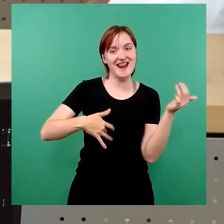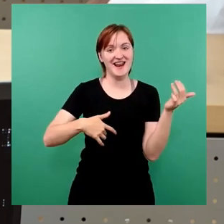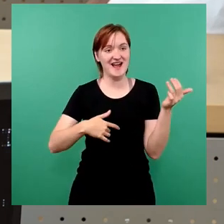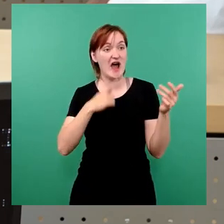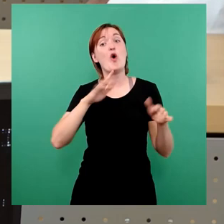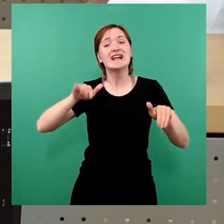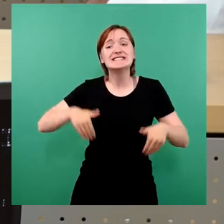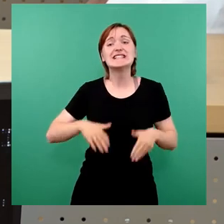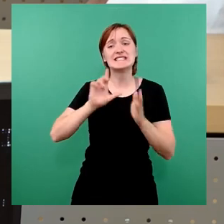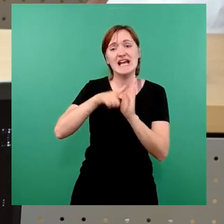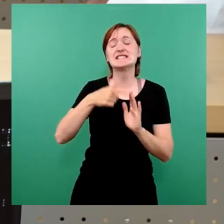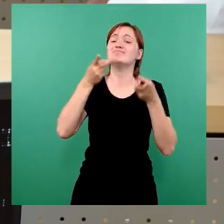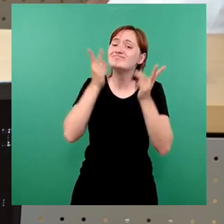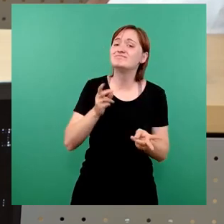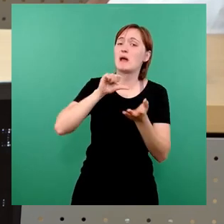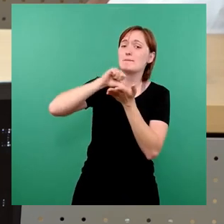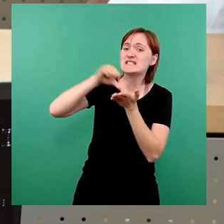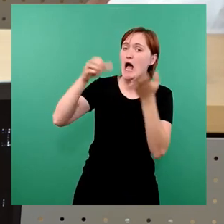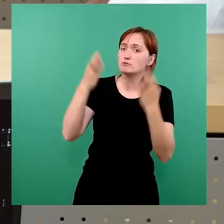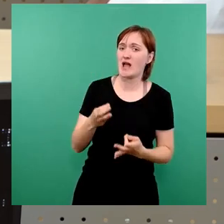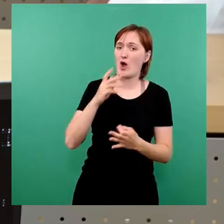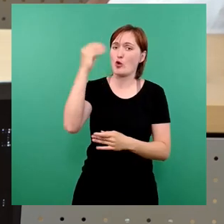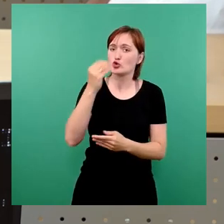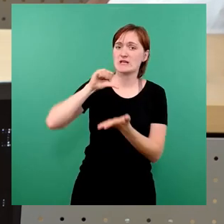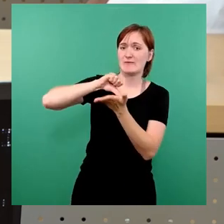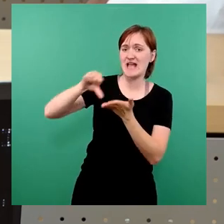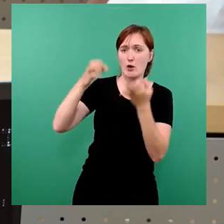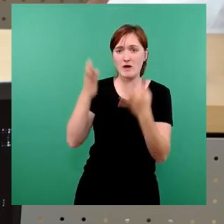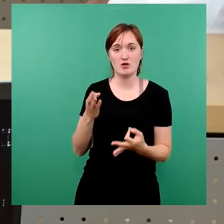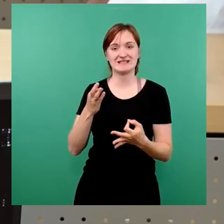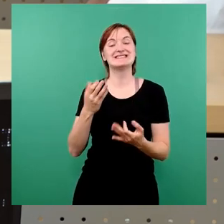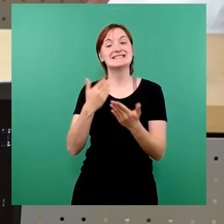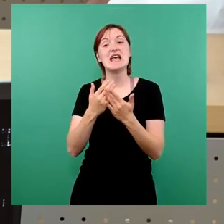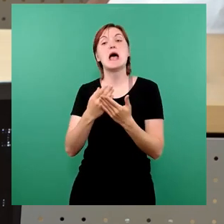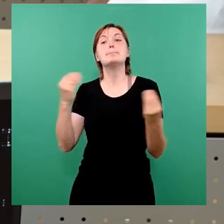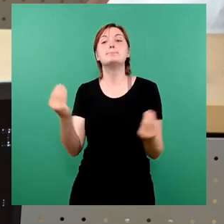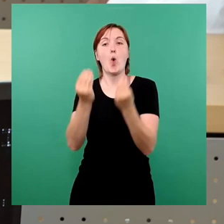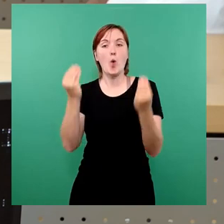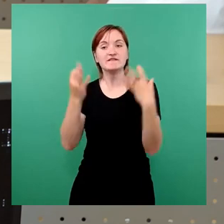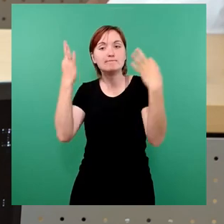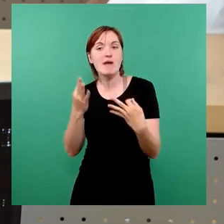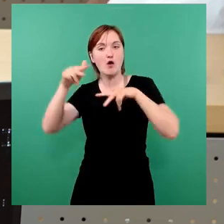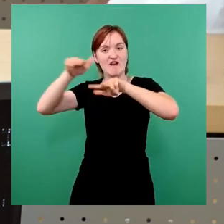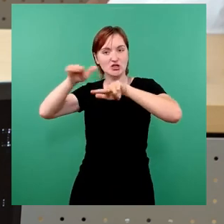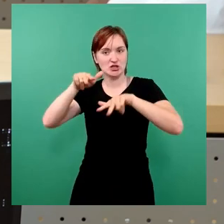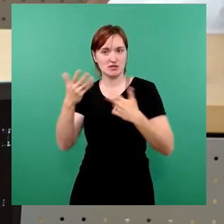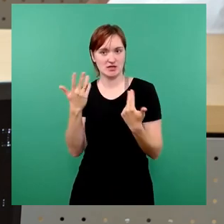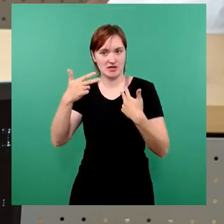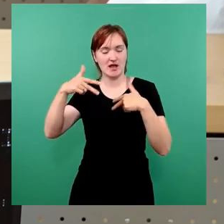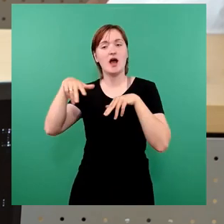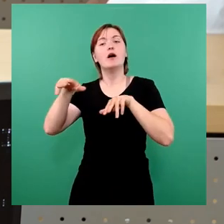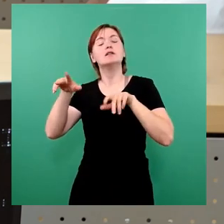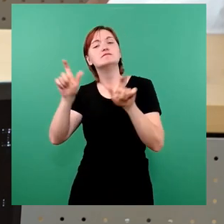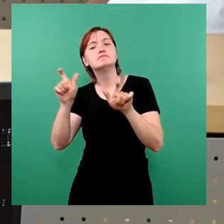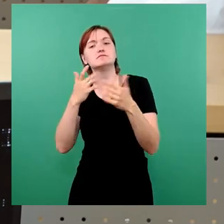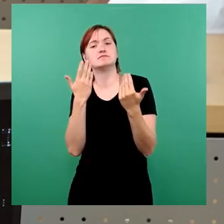ordentlich bezahlt zu werden. Und das werden Sie von professionellen Veranstaltern. Dafür brauchen wir Partner. Und einfach zu sagen, die machen hier irgendwelche künstlichen